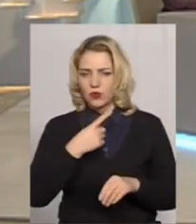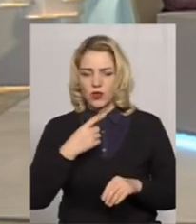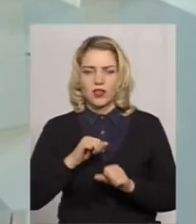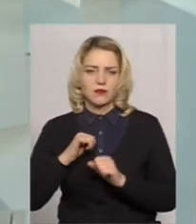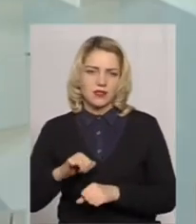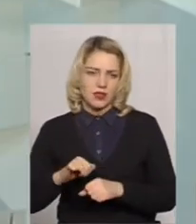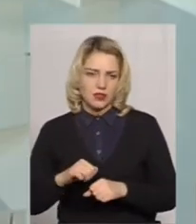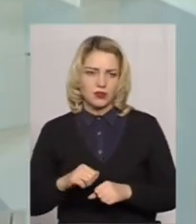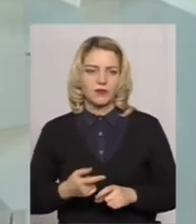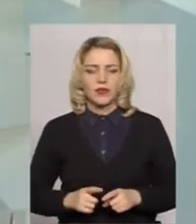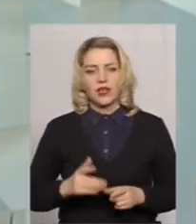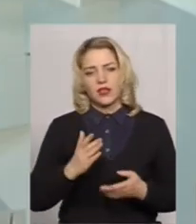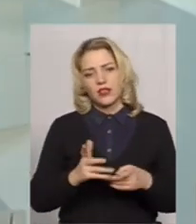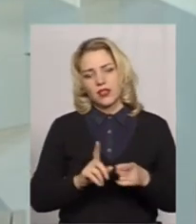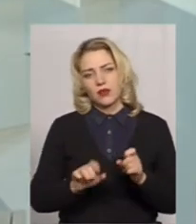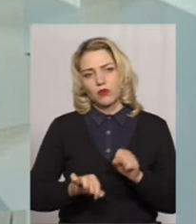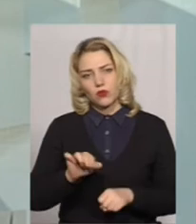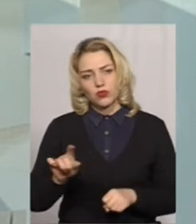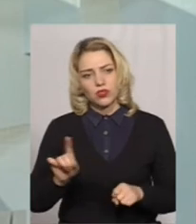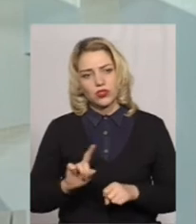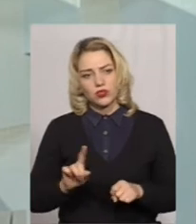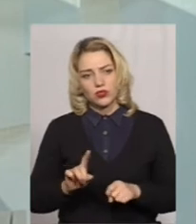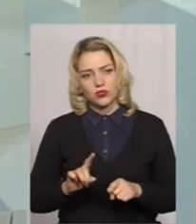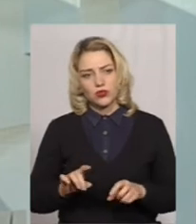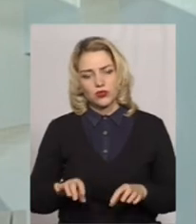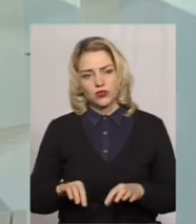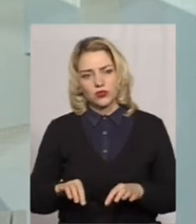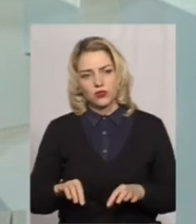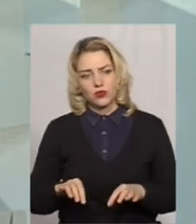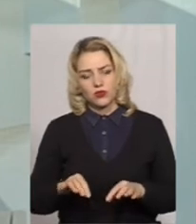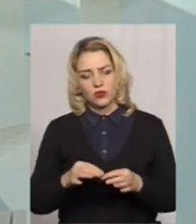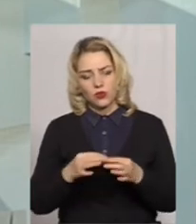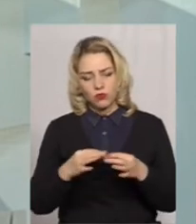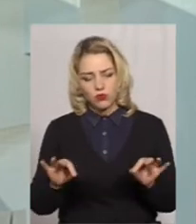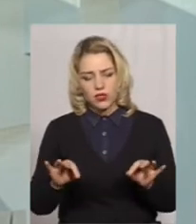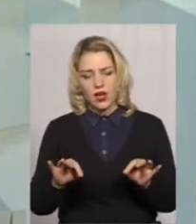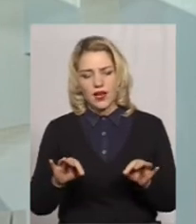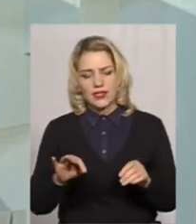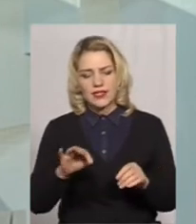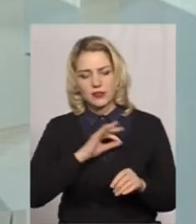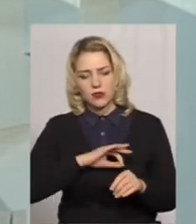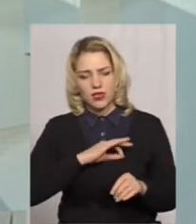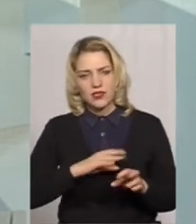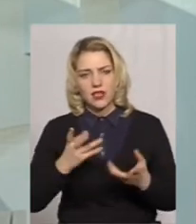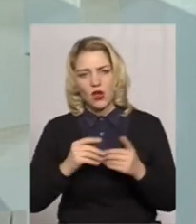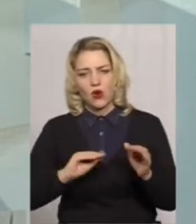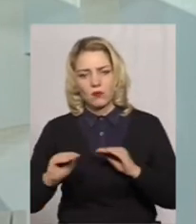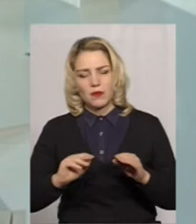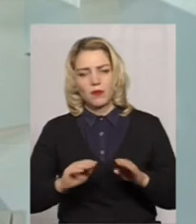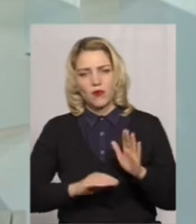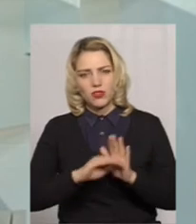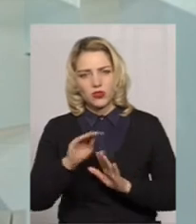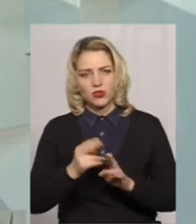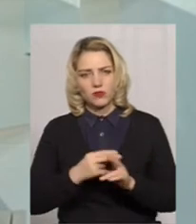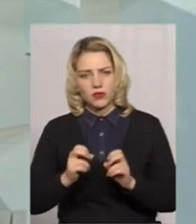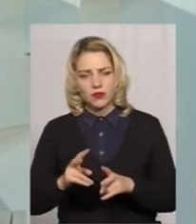Є такі порушення, що допускається експлуатація обладнання підвищеної небезпеки. Якщо це стосується